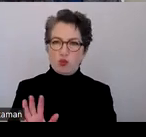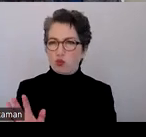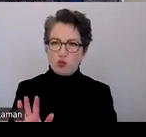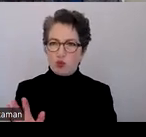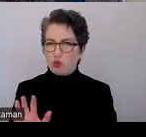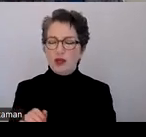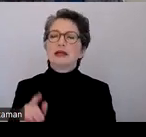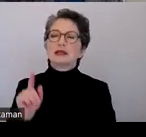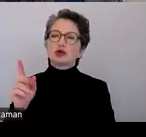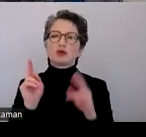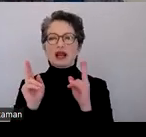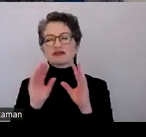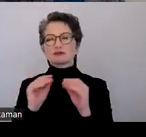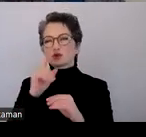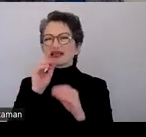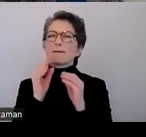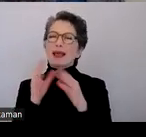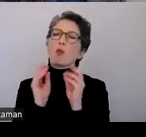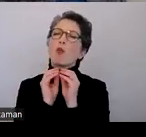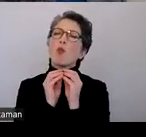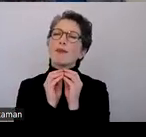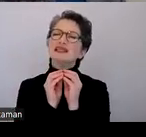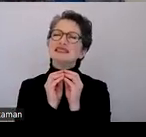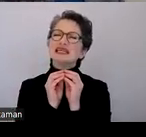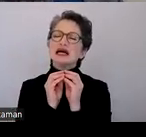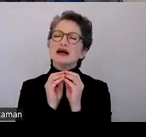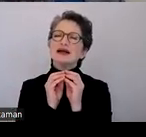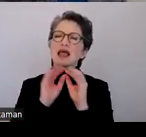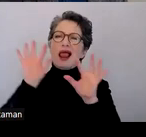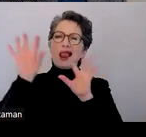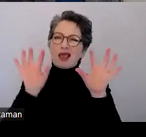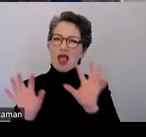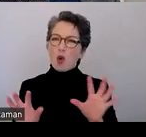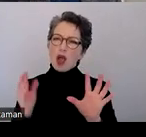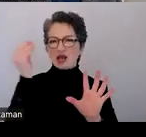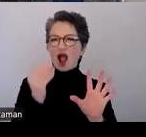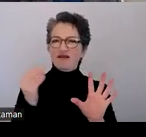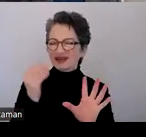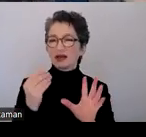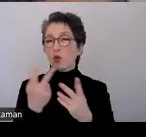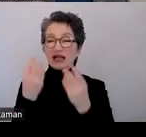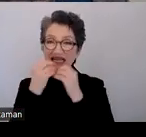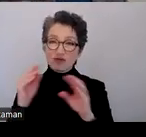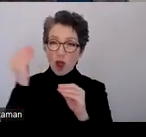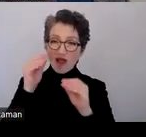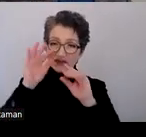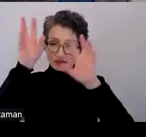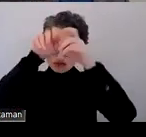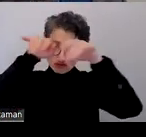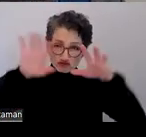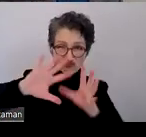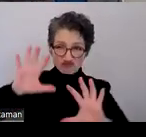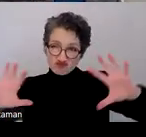der Regel, wird es benutzt, wenn man komplizierte, komplexe Layouts hat. Platzgrafiken, vielleicht Infografiken, komplizierte